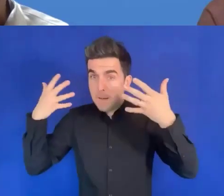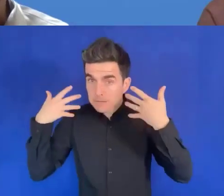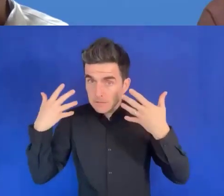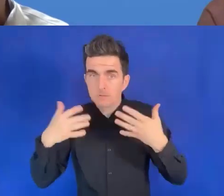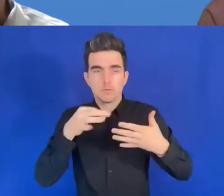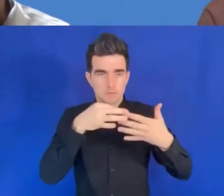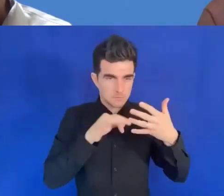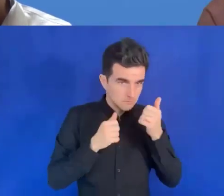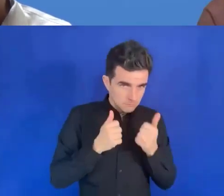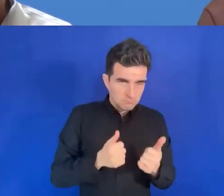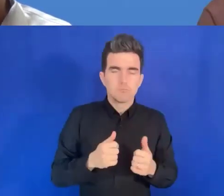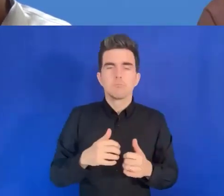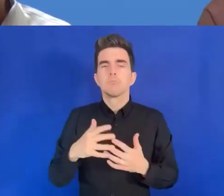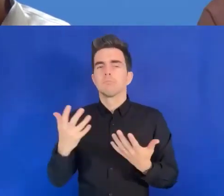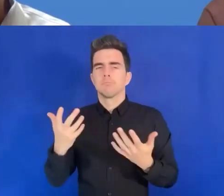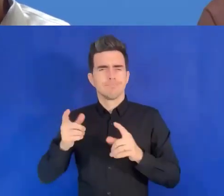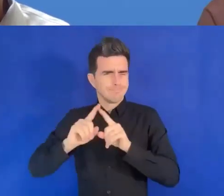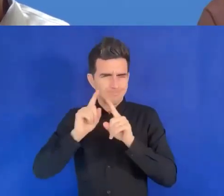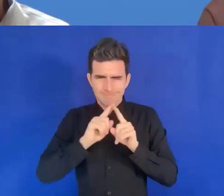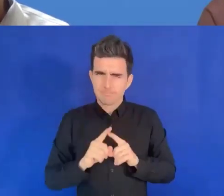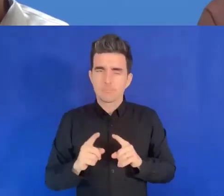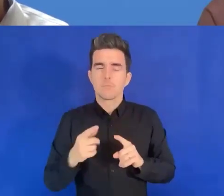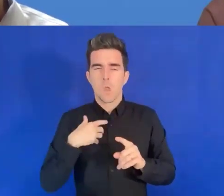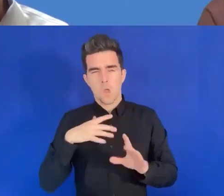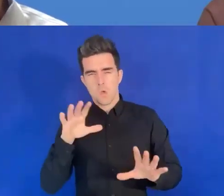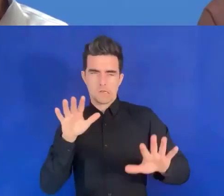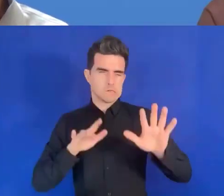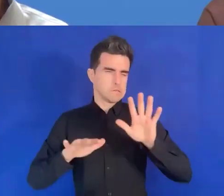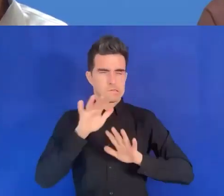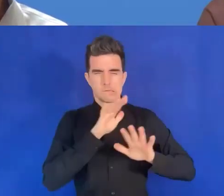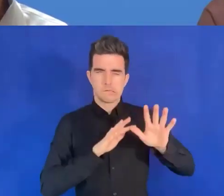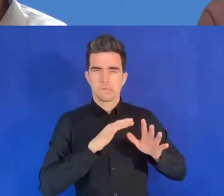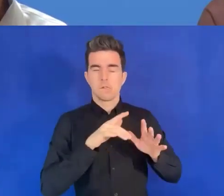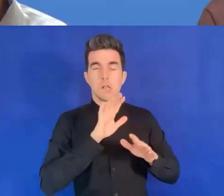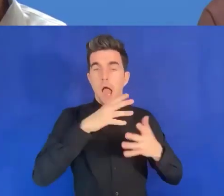et en cours d'élaboration, il y a le tableau de bord pour le genre.